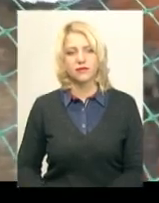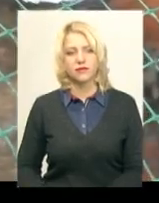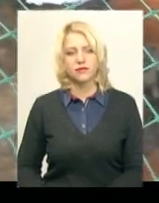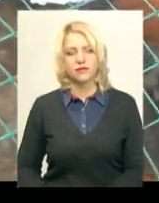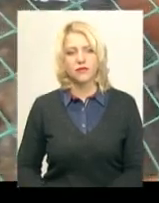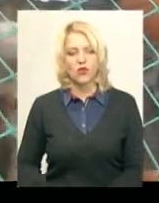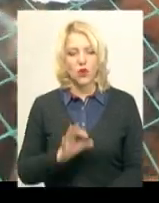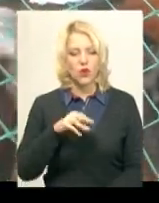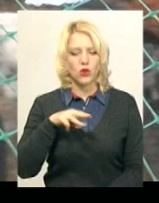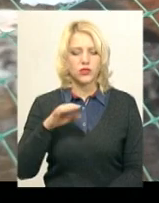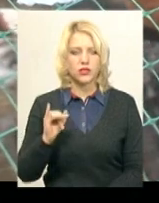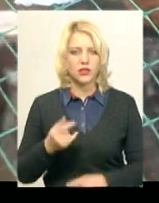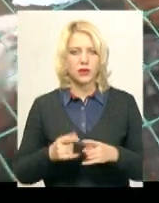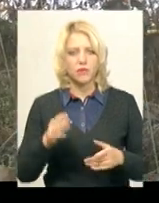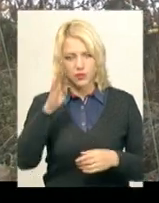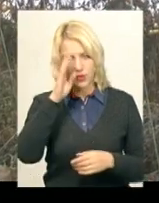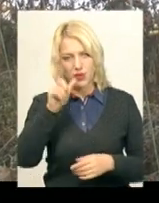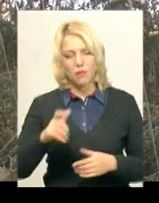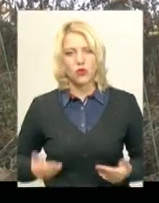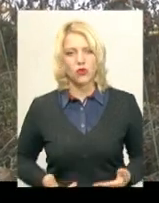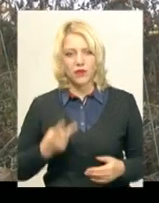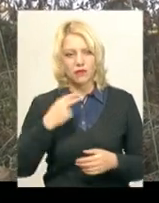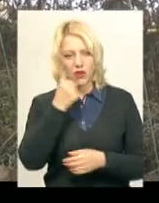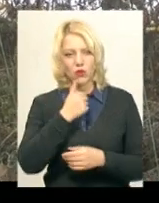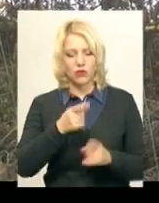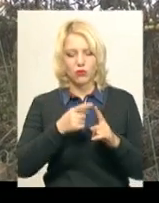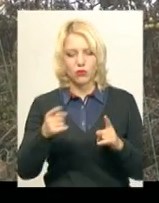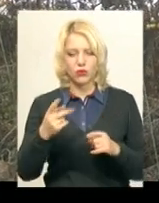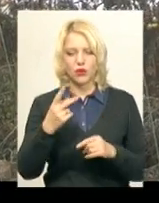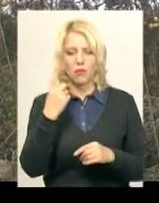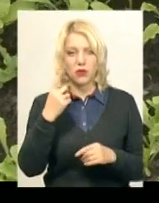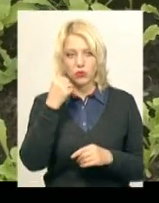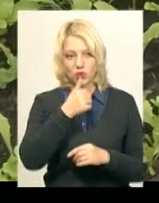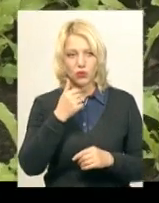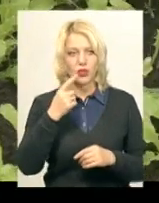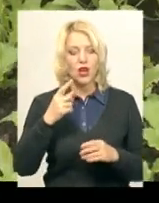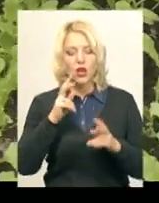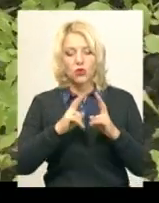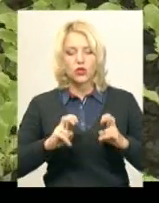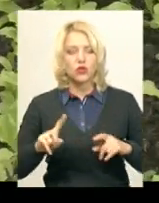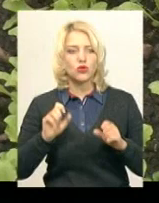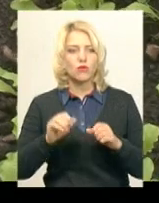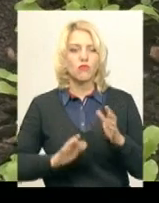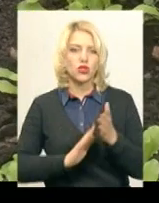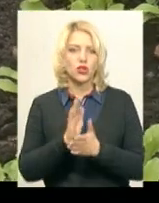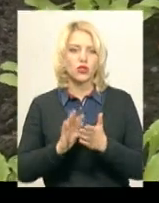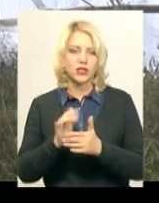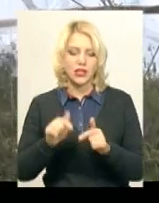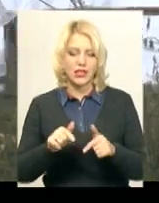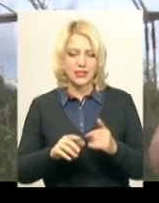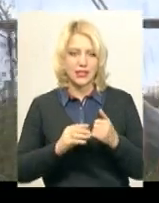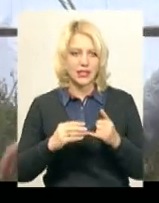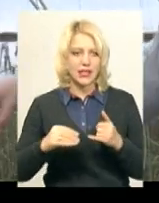Оттіс та Лідія у Залістцях проживають два роки. Протягом першого досліджували, що може рости на їх землі. Вирощували багато різних овочів і